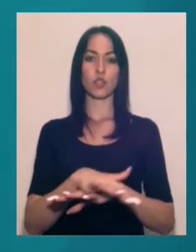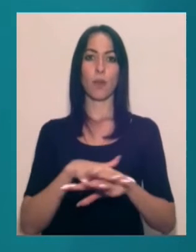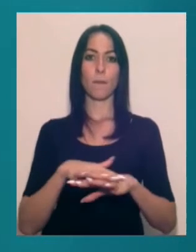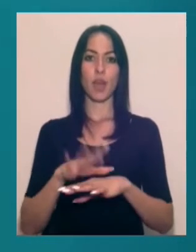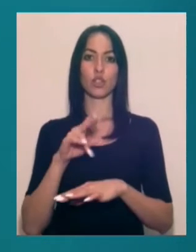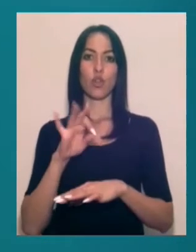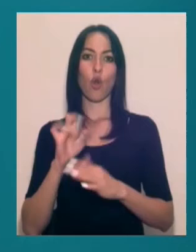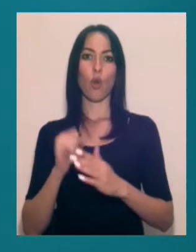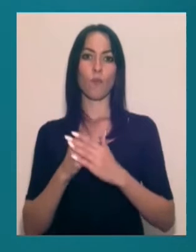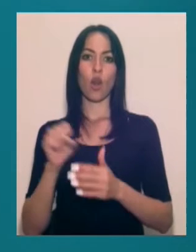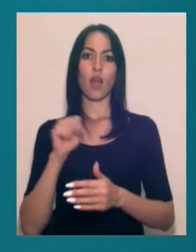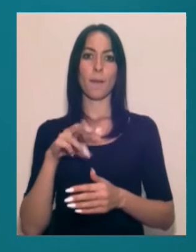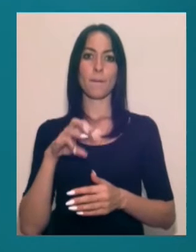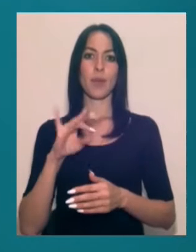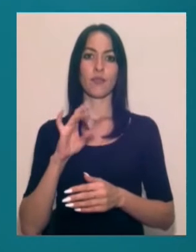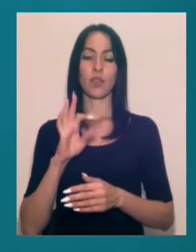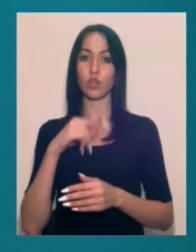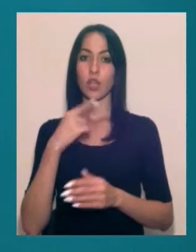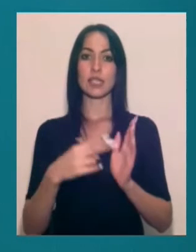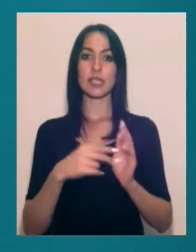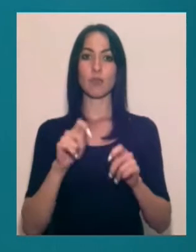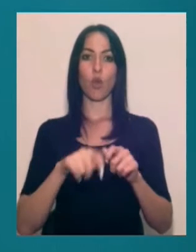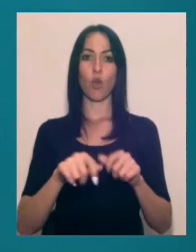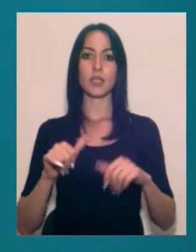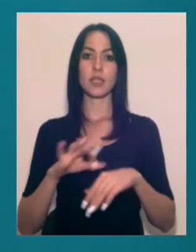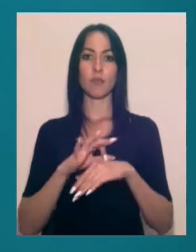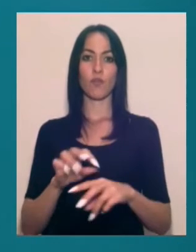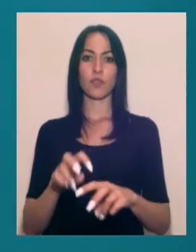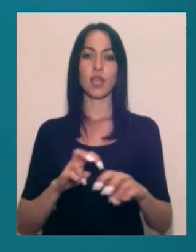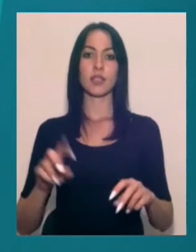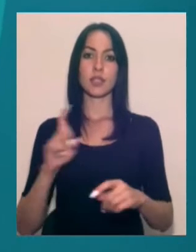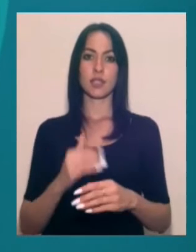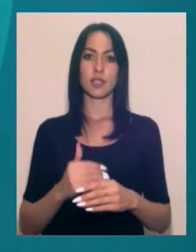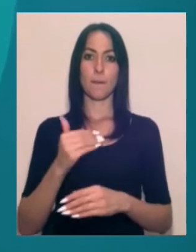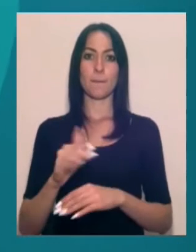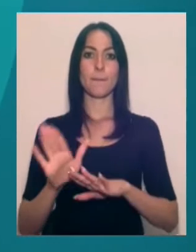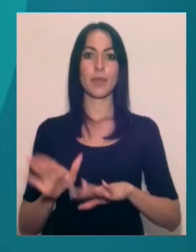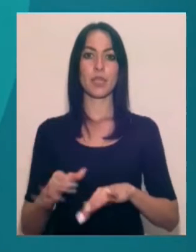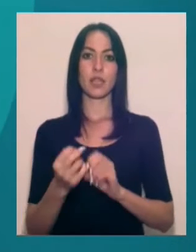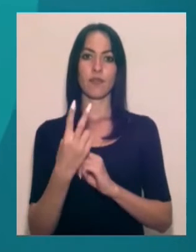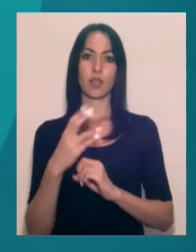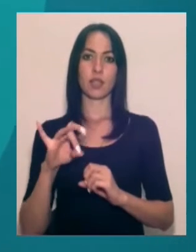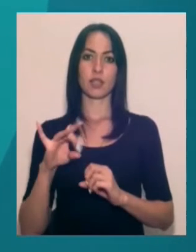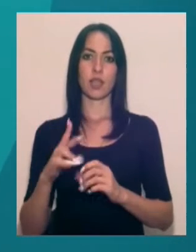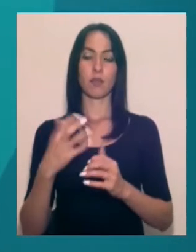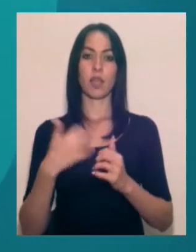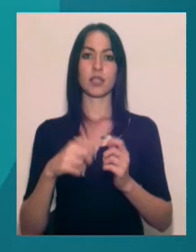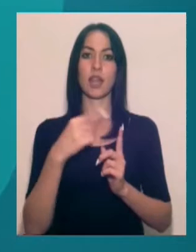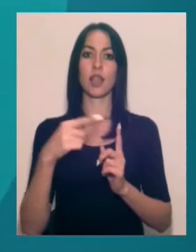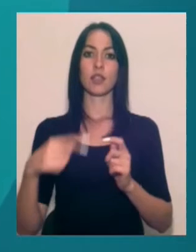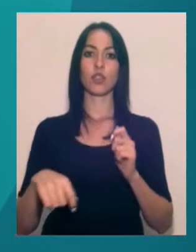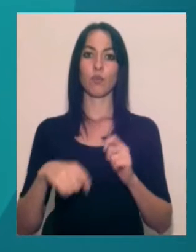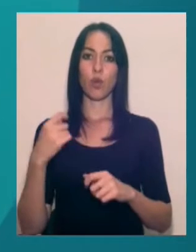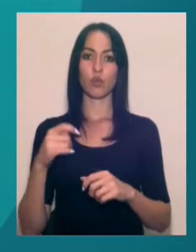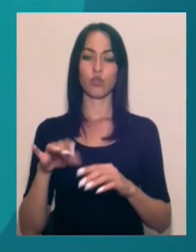«Опора» Анастасія Матвієнко. Каже, сім комісій провели засідання із запізненням після 12 серпня. Серед інших порушень –